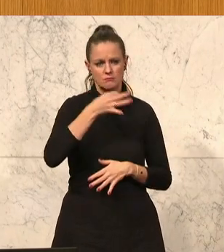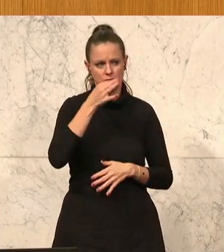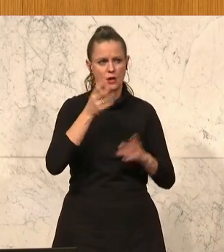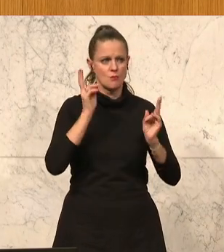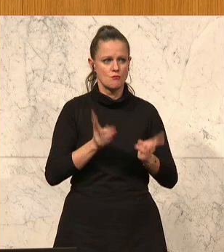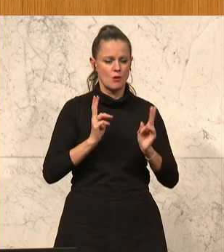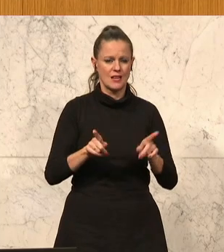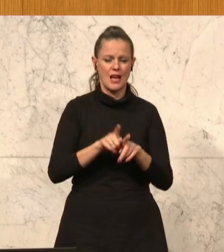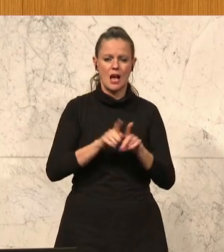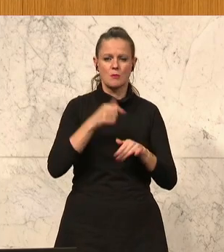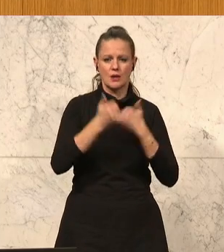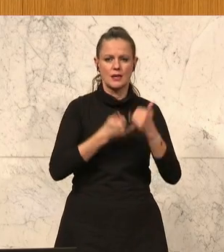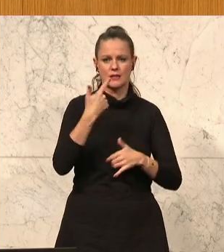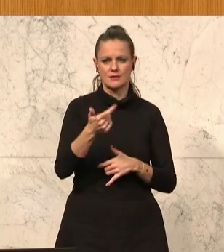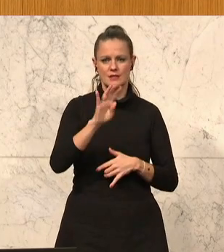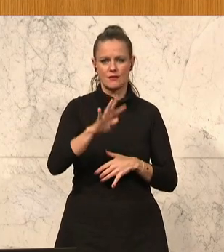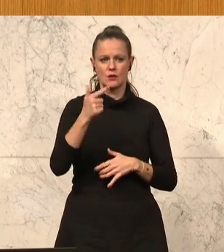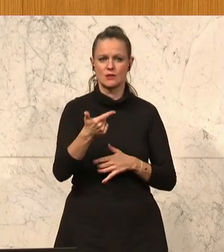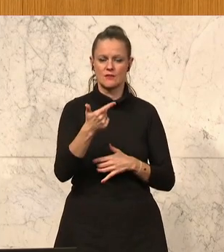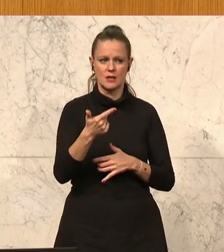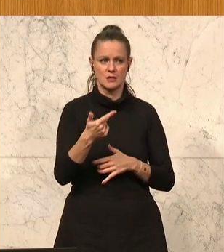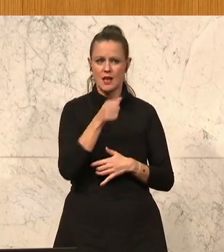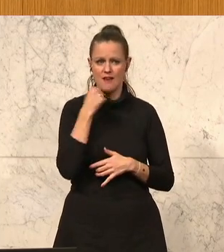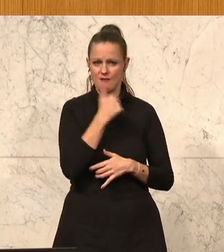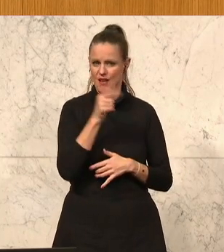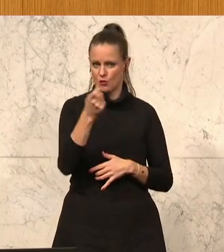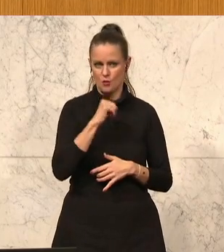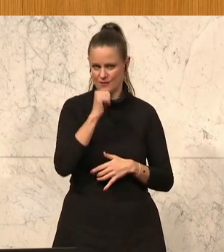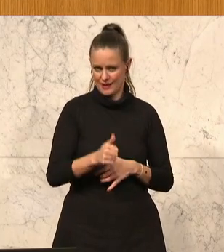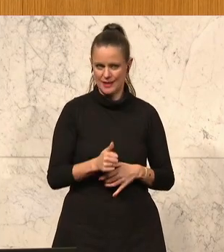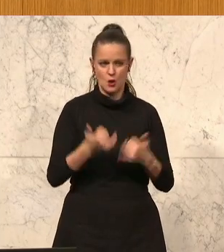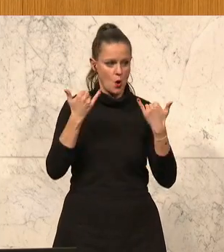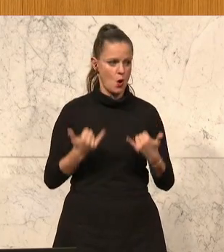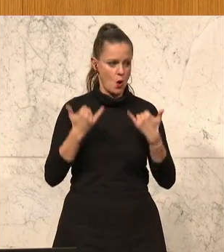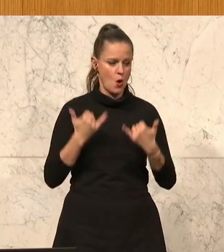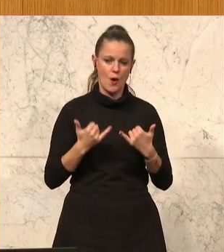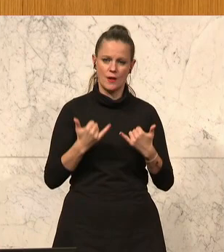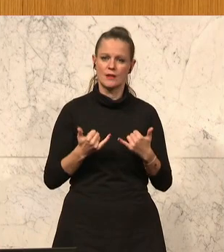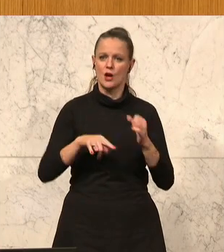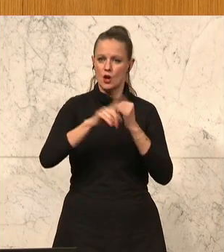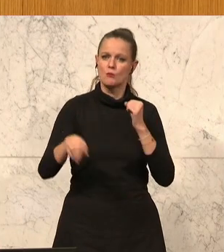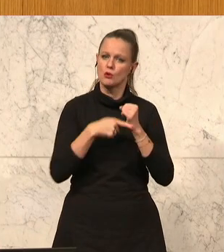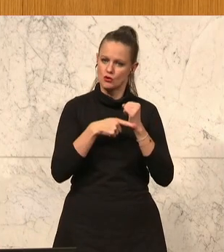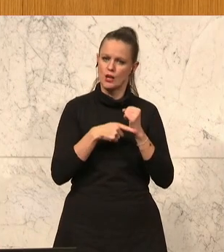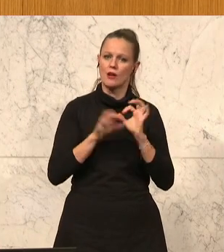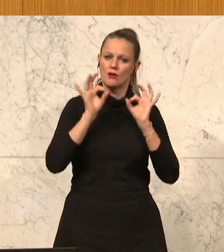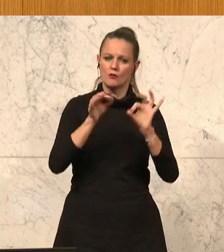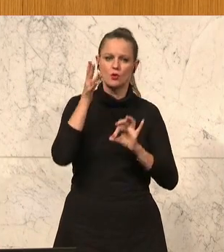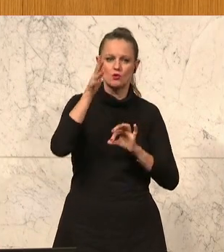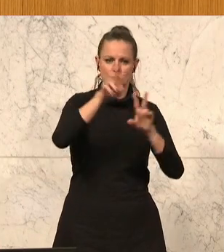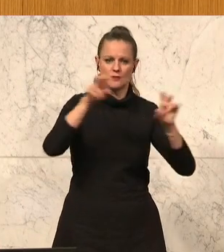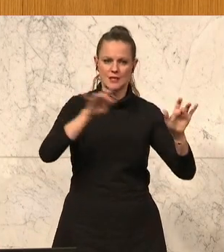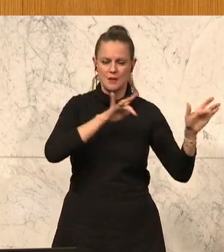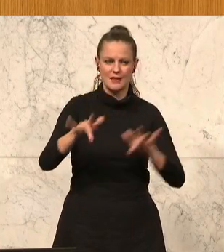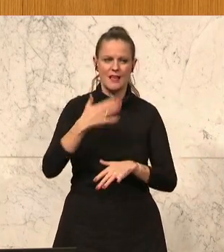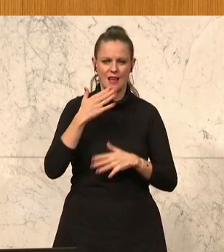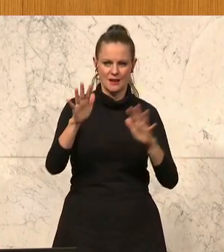aber man sieht auch, dass 2024 uns sicherlich nicht fad werden wird. Heute auf jeden Fall legen wir die Budgetweichen für ein Zukunftsthema. Danke.